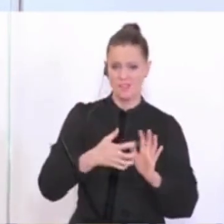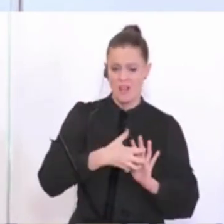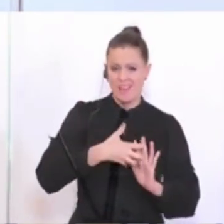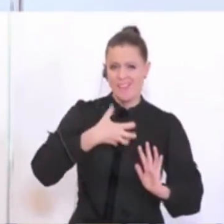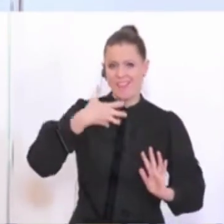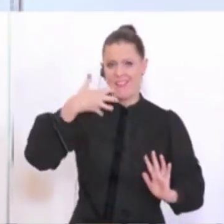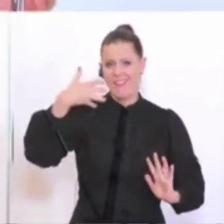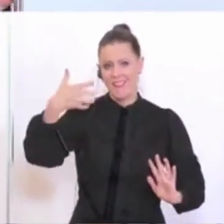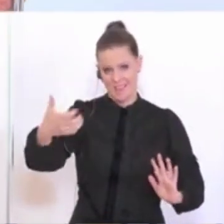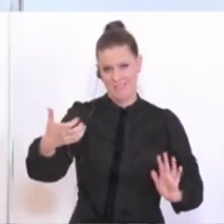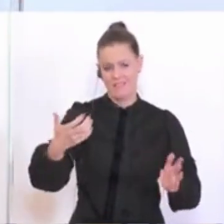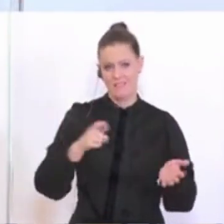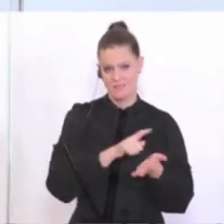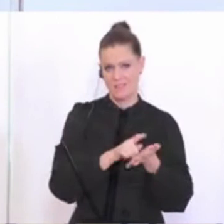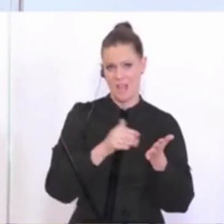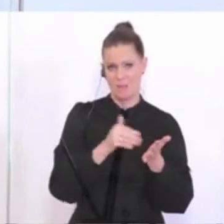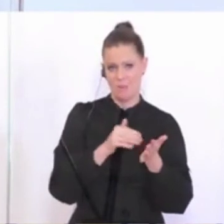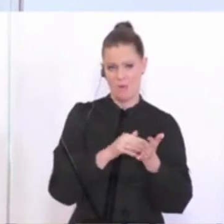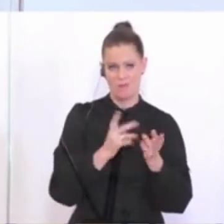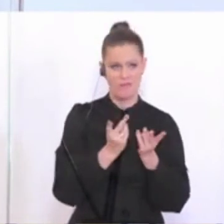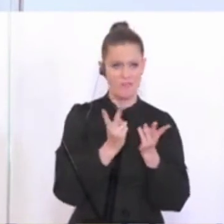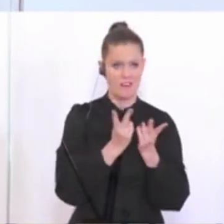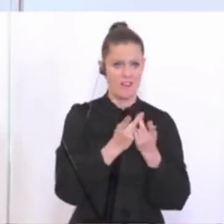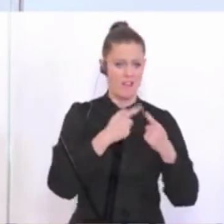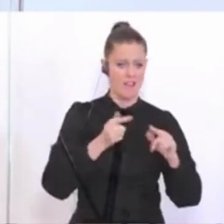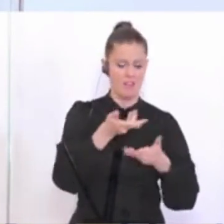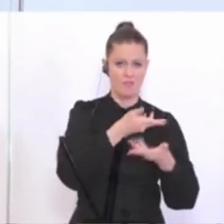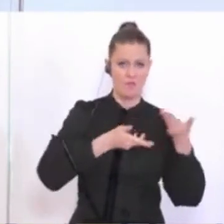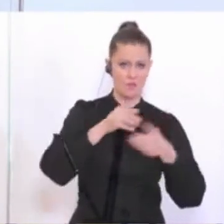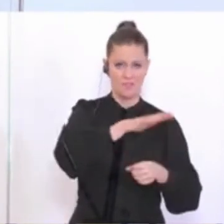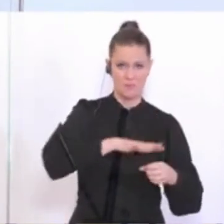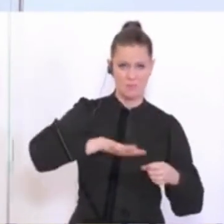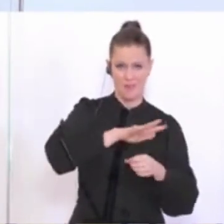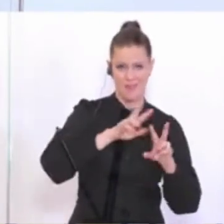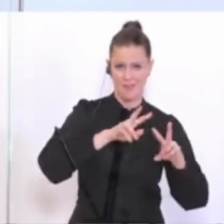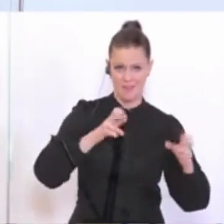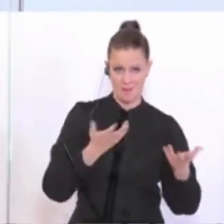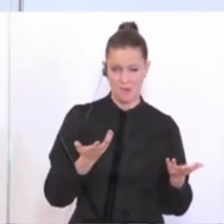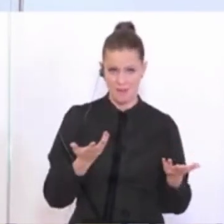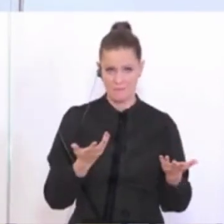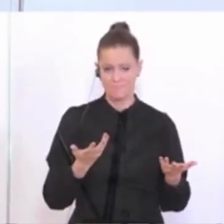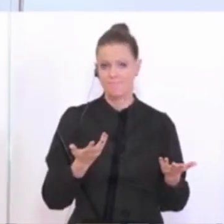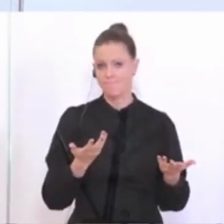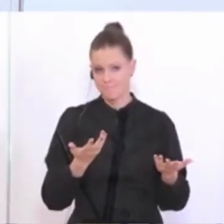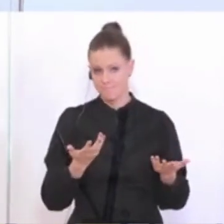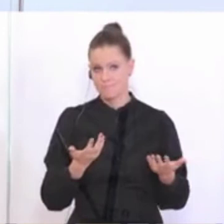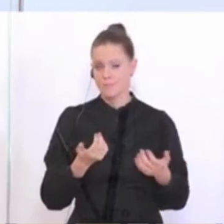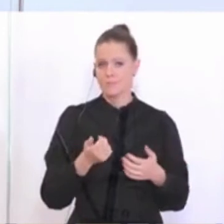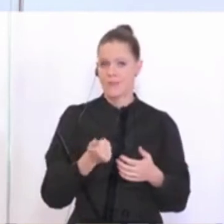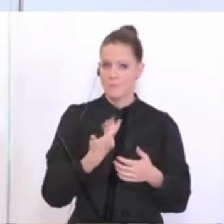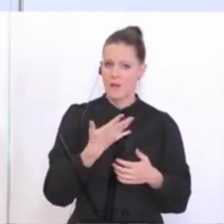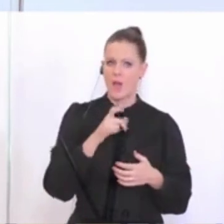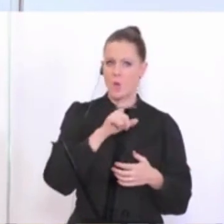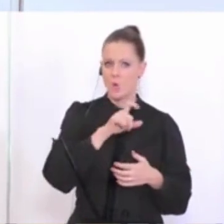dauert, als bei manchen anderen, bei wirtschaftlichen Themen, dass das schon in die hunderten Millionen